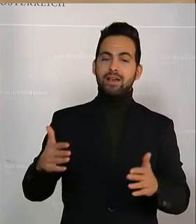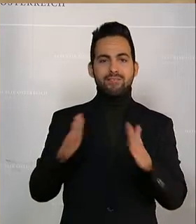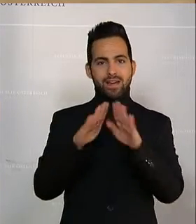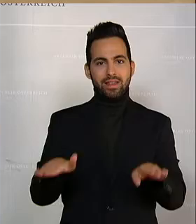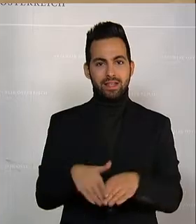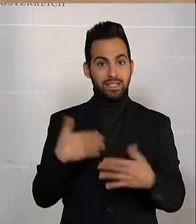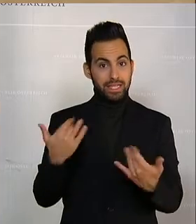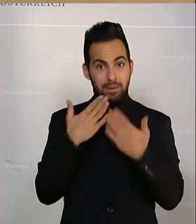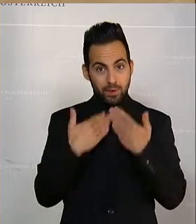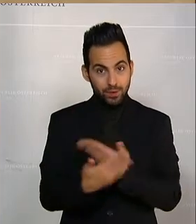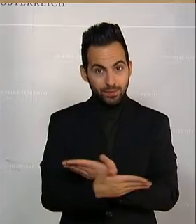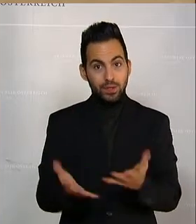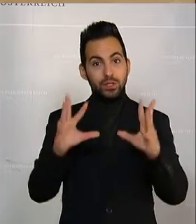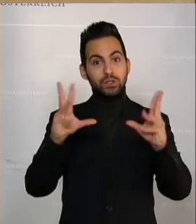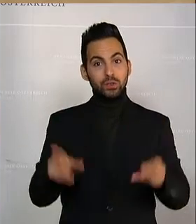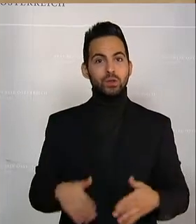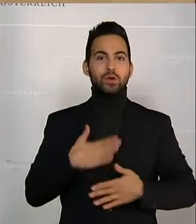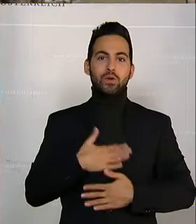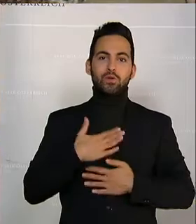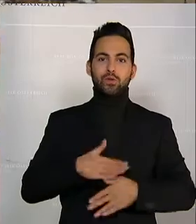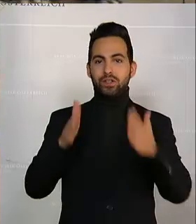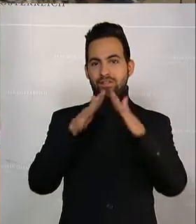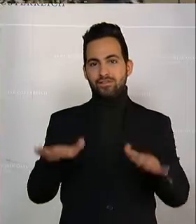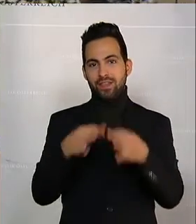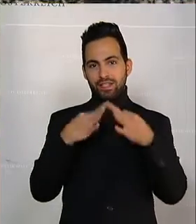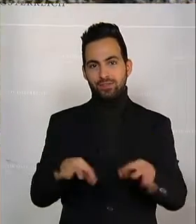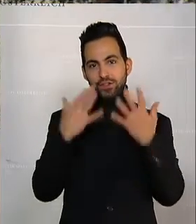Ihnen und allen ein schönes und frohes Weihnachtsfest wünschen.